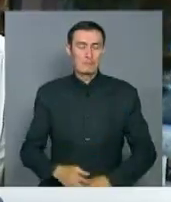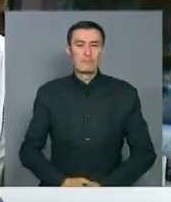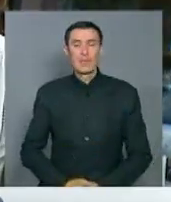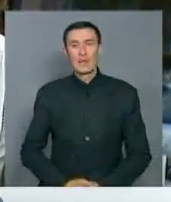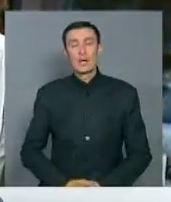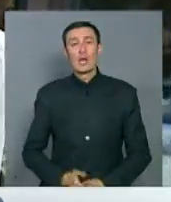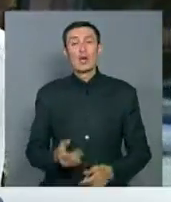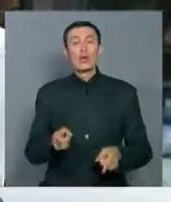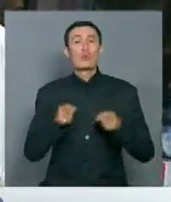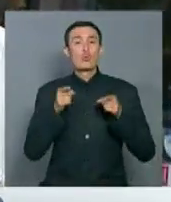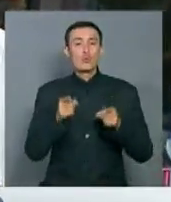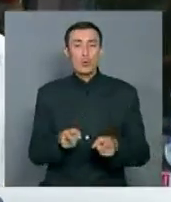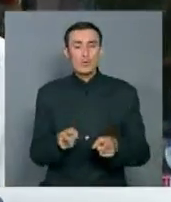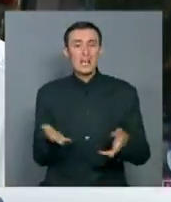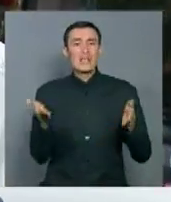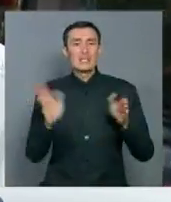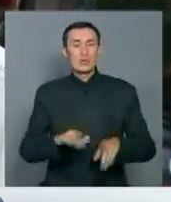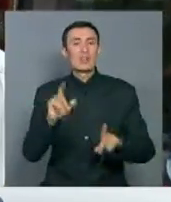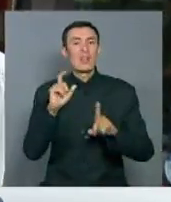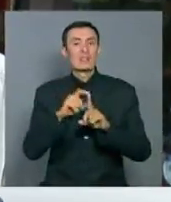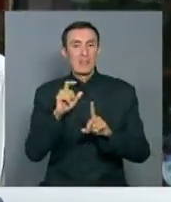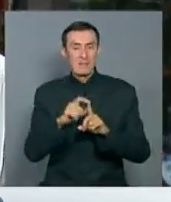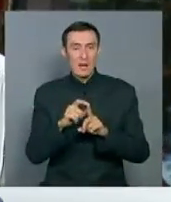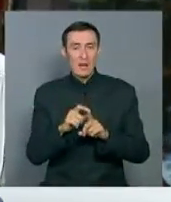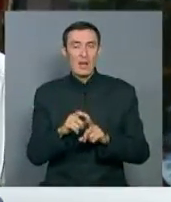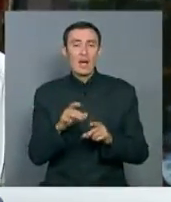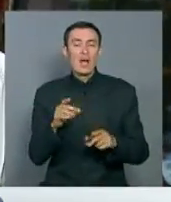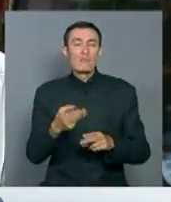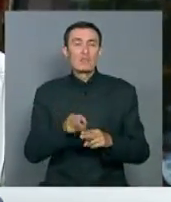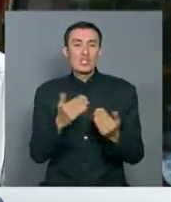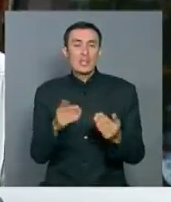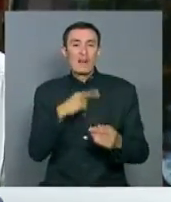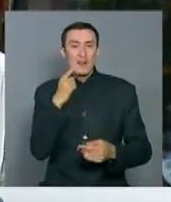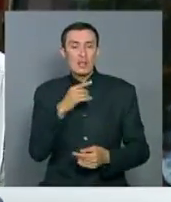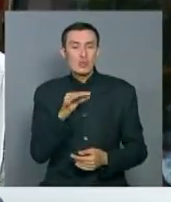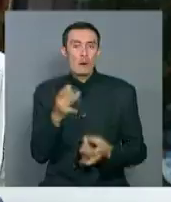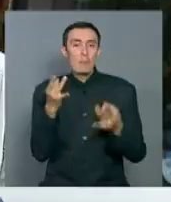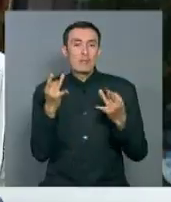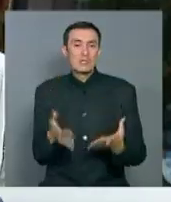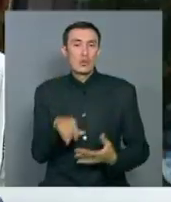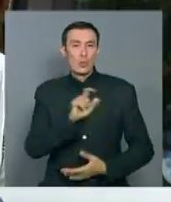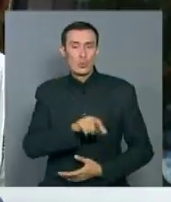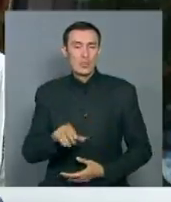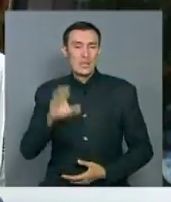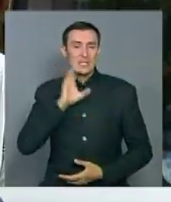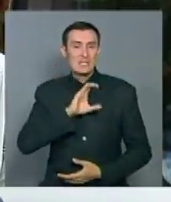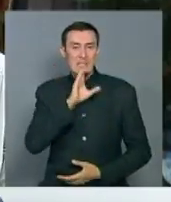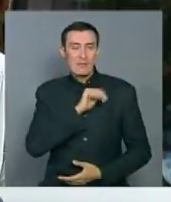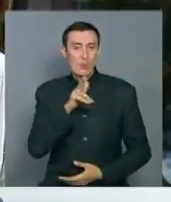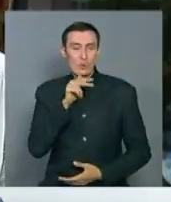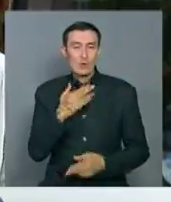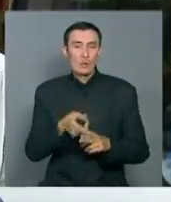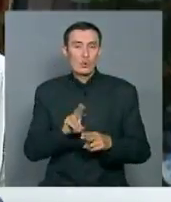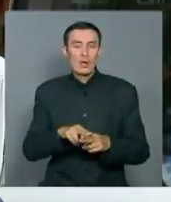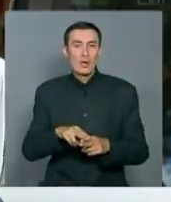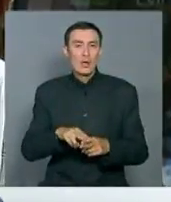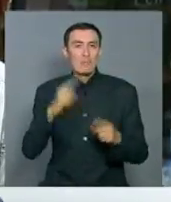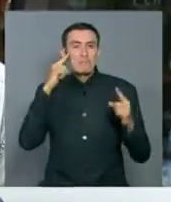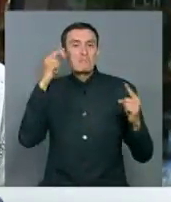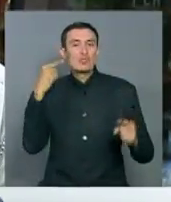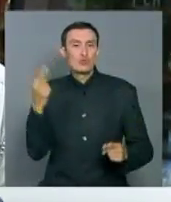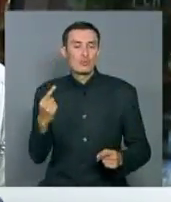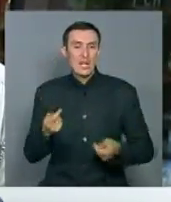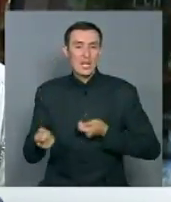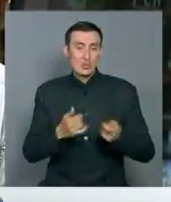Пусть угрозы останутся на словах, ведь речь идет о невинных простых людях в той же Северной Корее, у которых, наверное, безумный лидер, а возможно